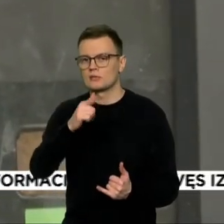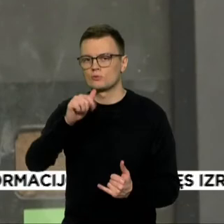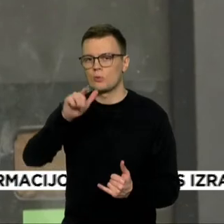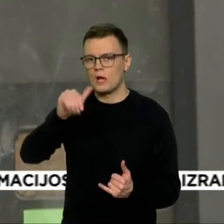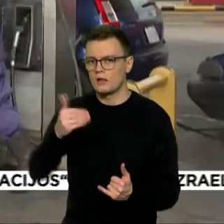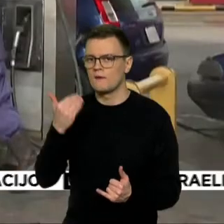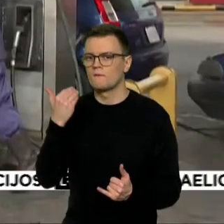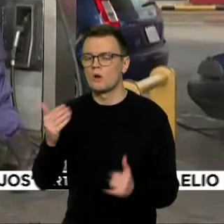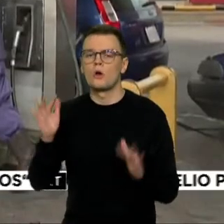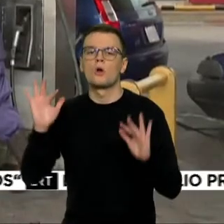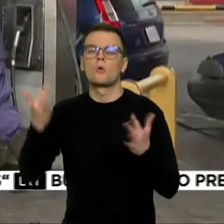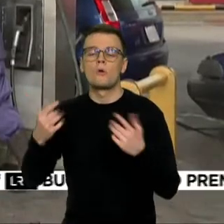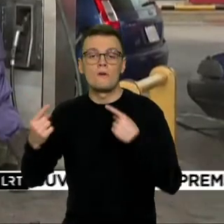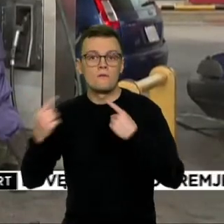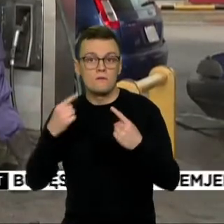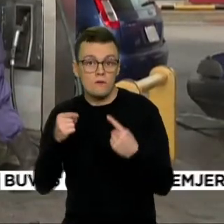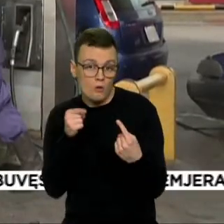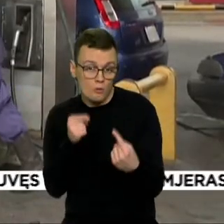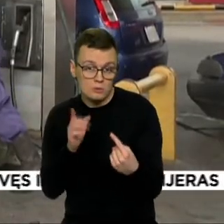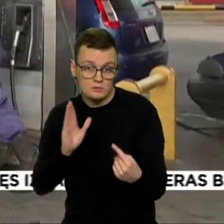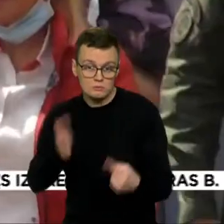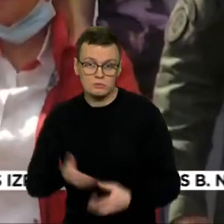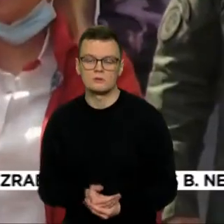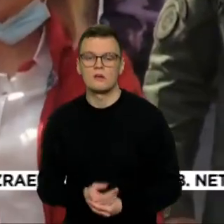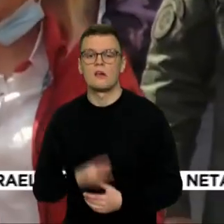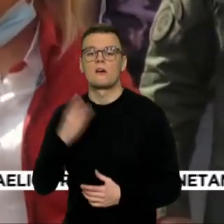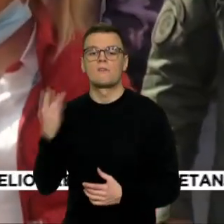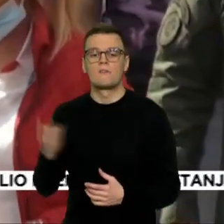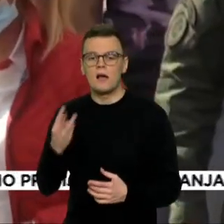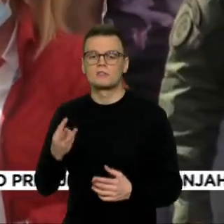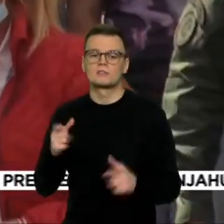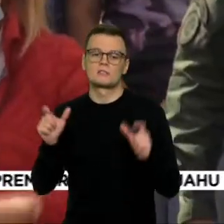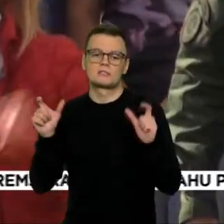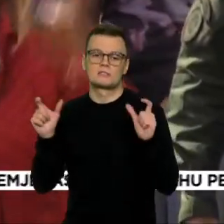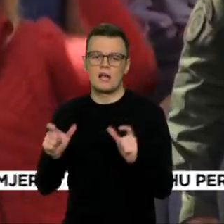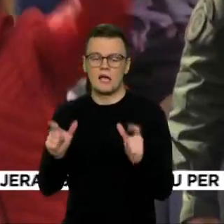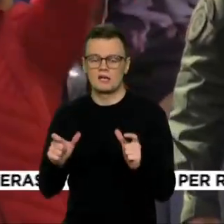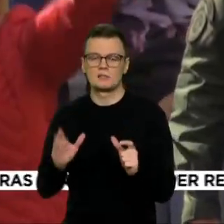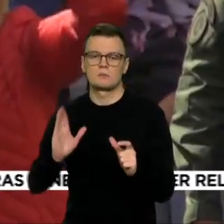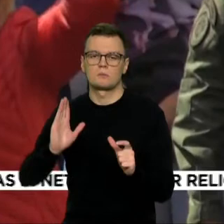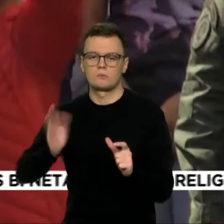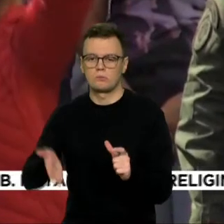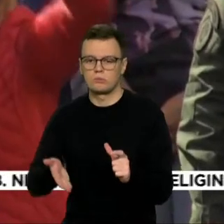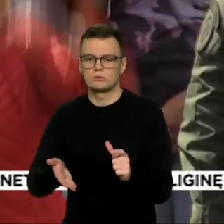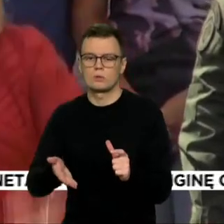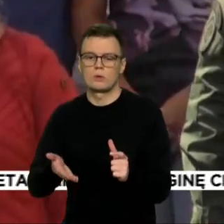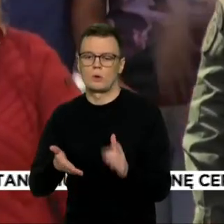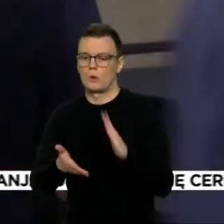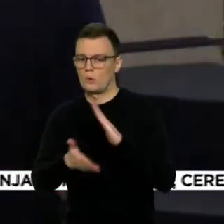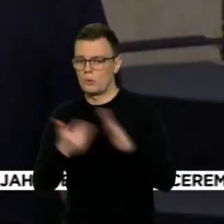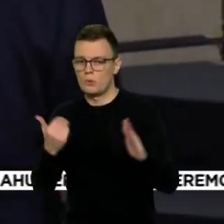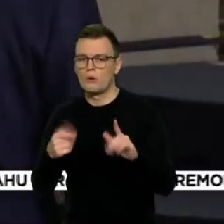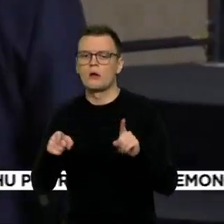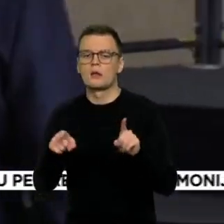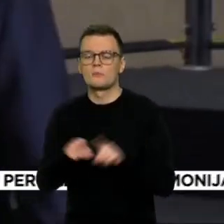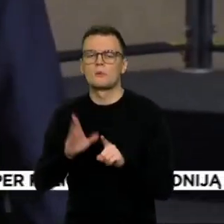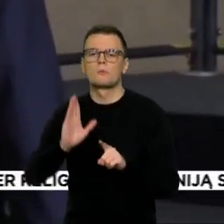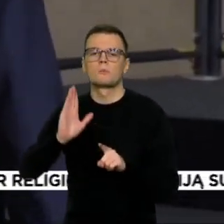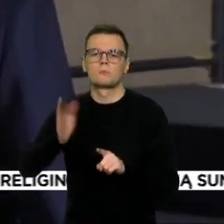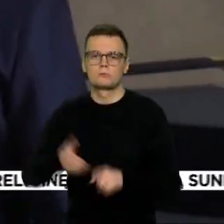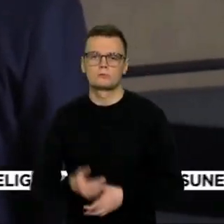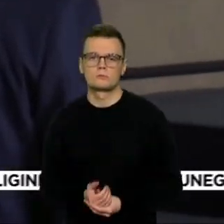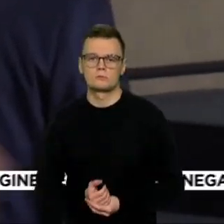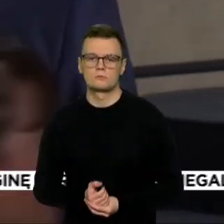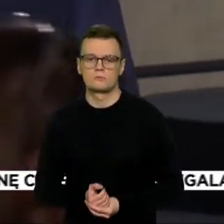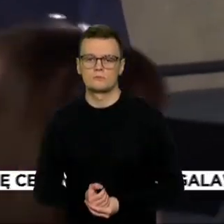šis pradės dialogą su opozicija, Vašingtonas palengvins sankcijas, o į šalį stelkinius grįša amerikiečių ševron. Bet greitai